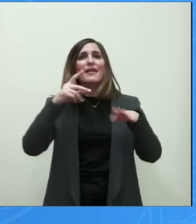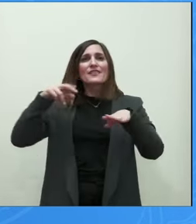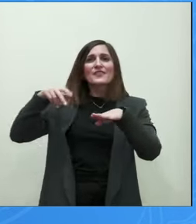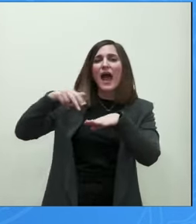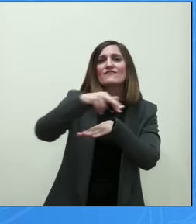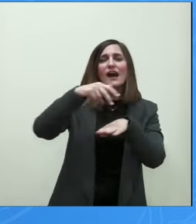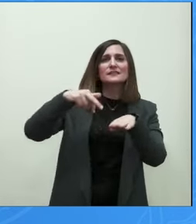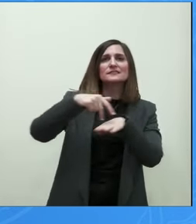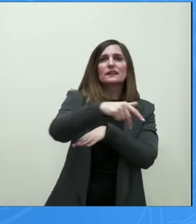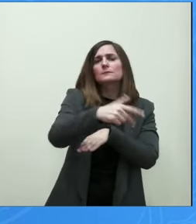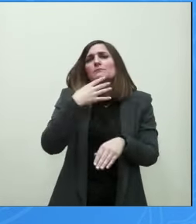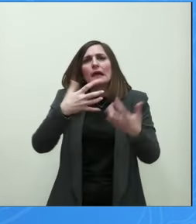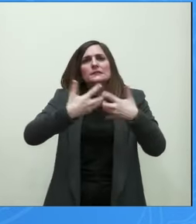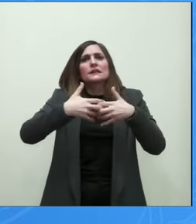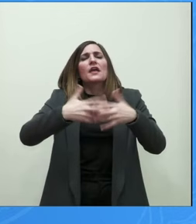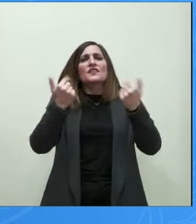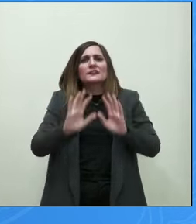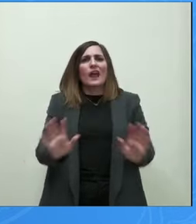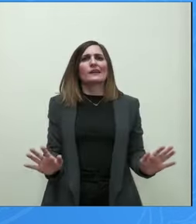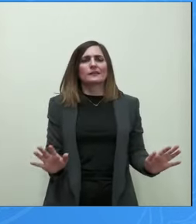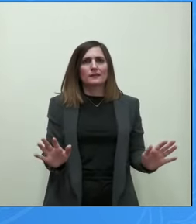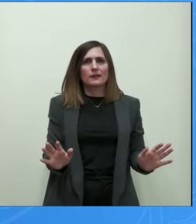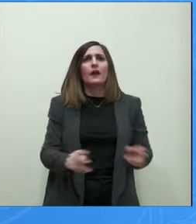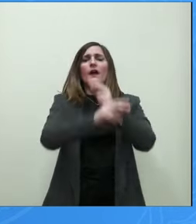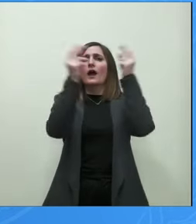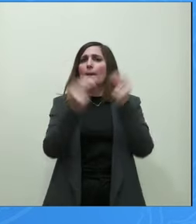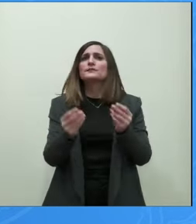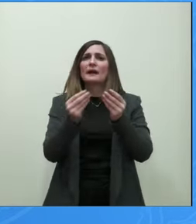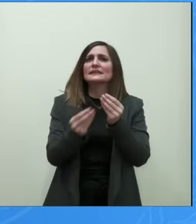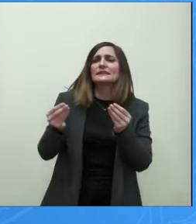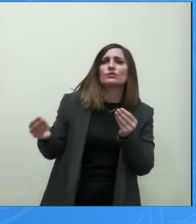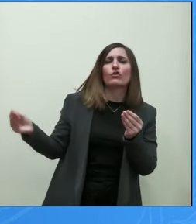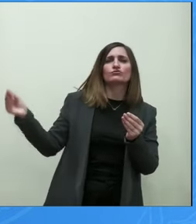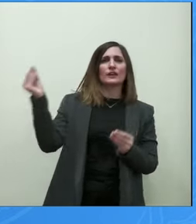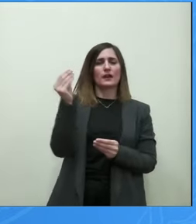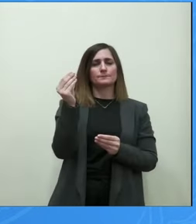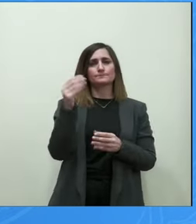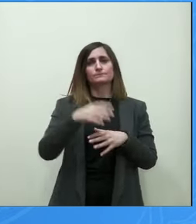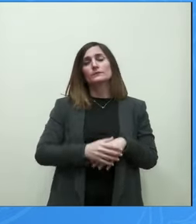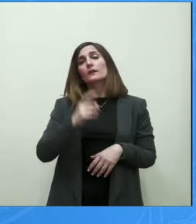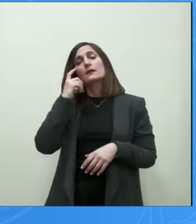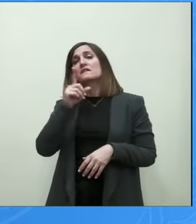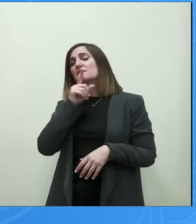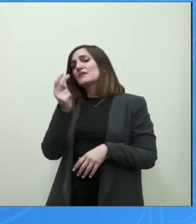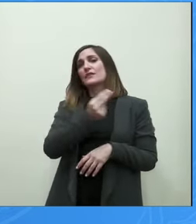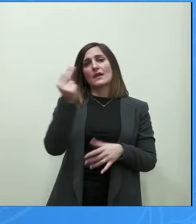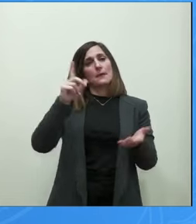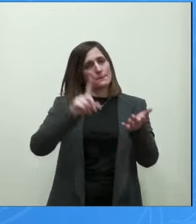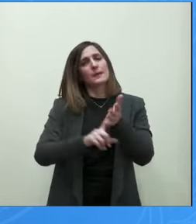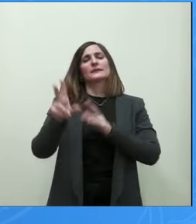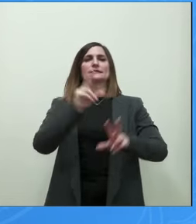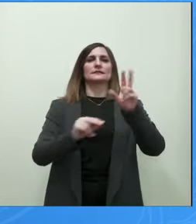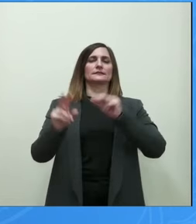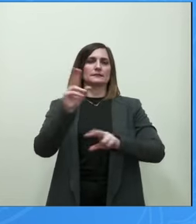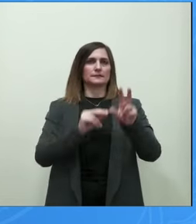δεν λειτουργούν πλέον επιδεινώνοντας την κατάσταση θεωρούμε ότι και αυτό το θέμα πρέπει να συζητηθεί